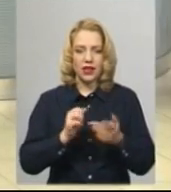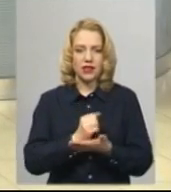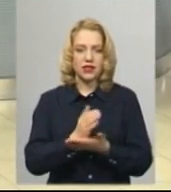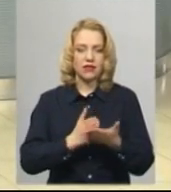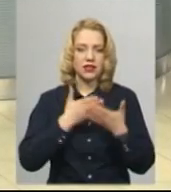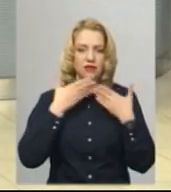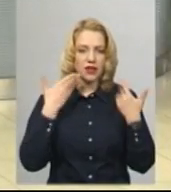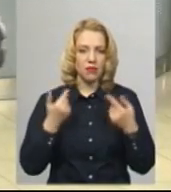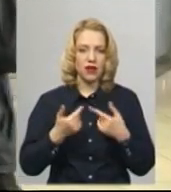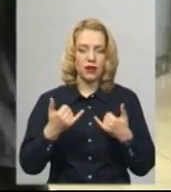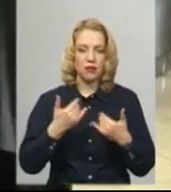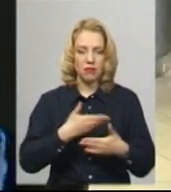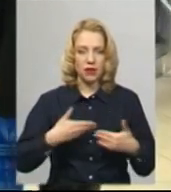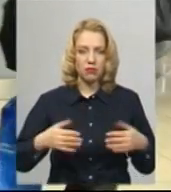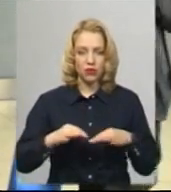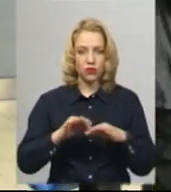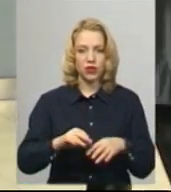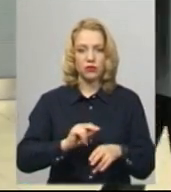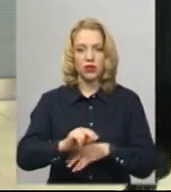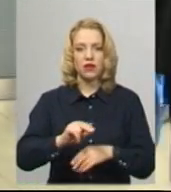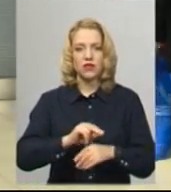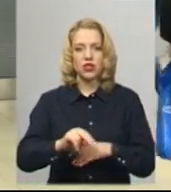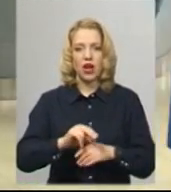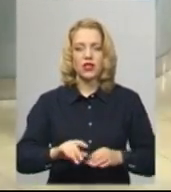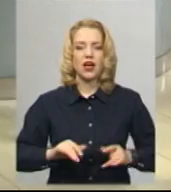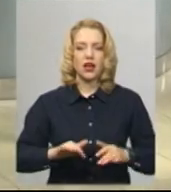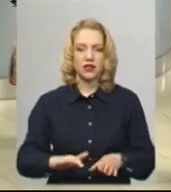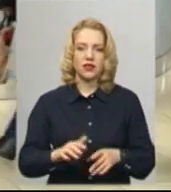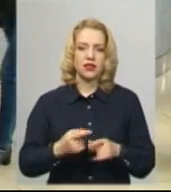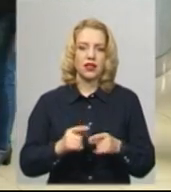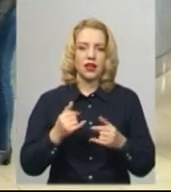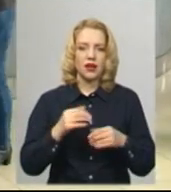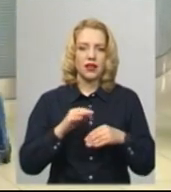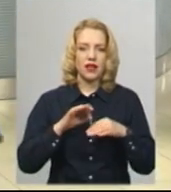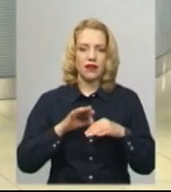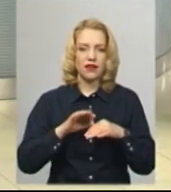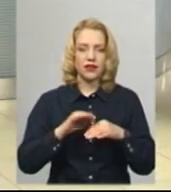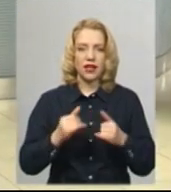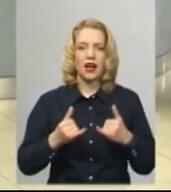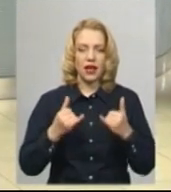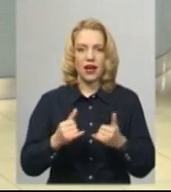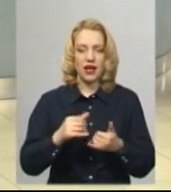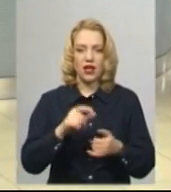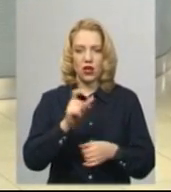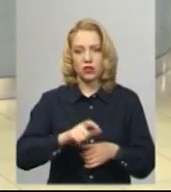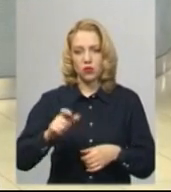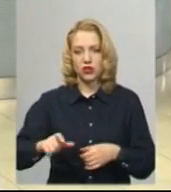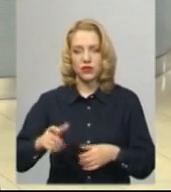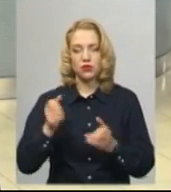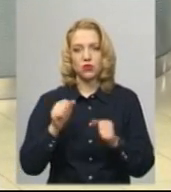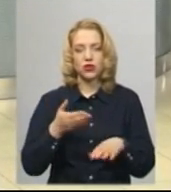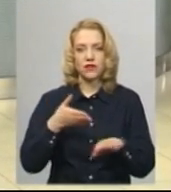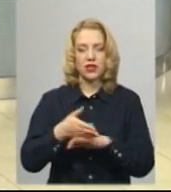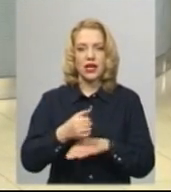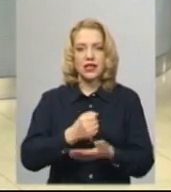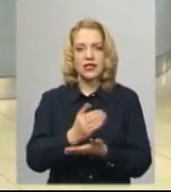Ми проводимо навчальні акції, навчальні кампанії для наших споживачів. Вони можуть до нас завітати